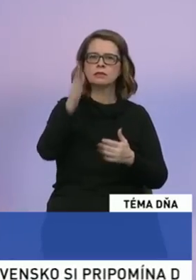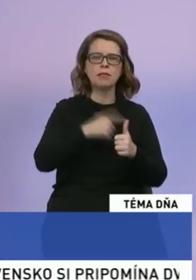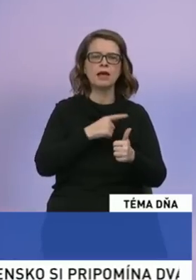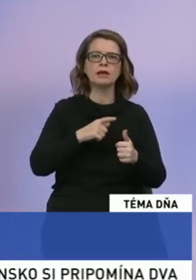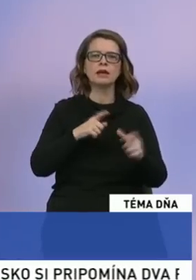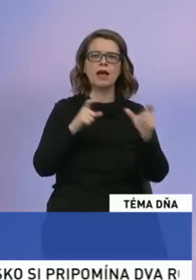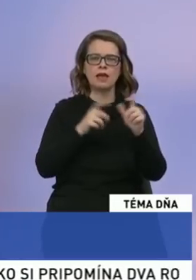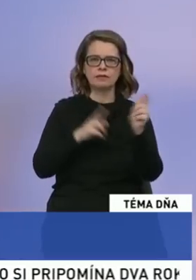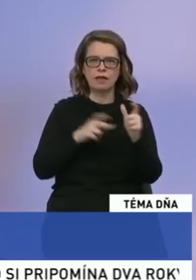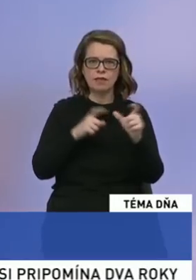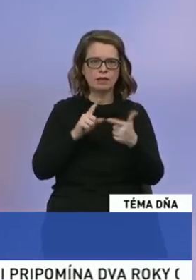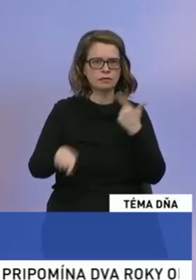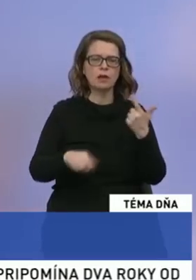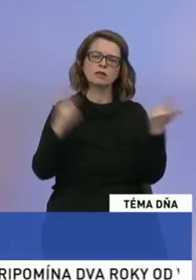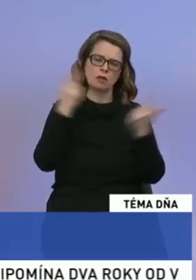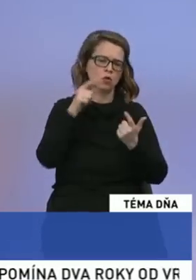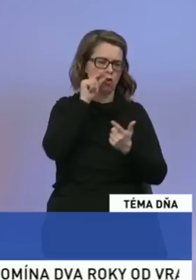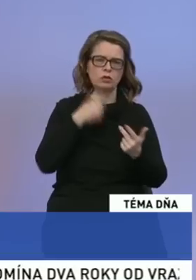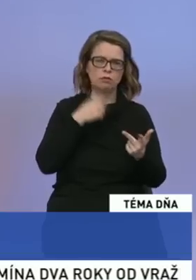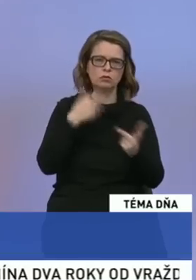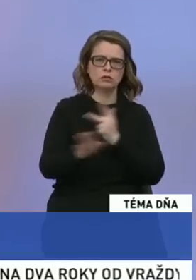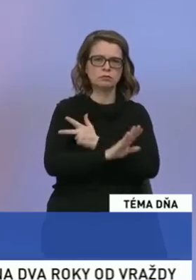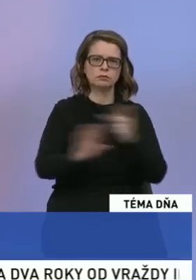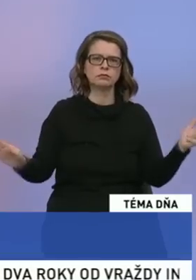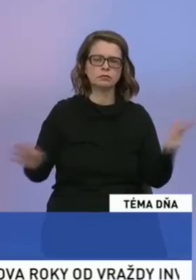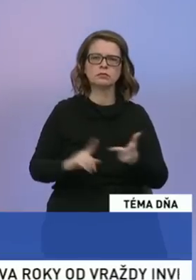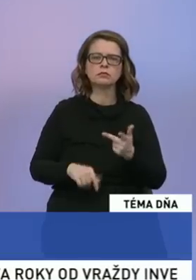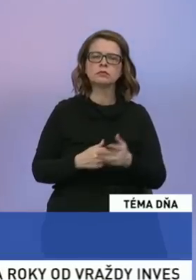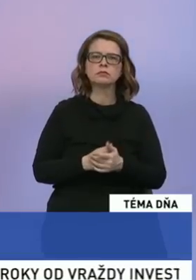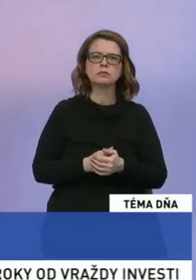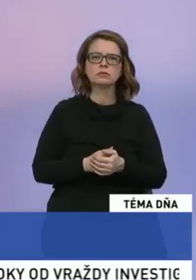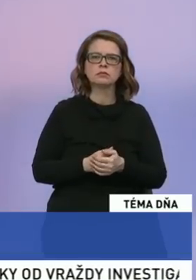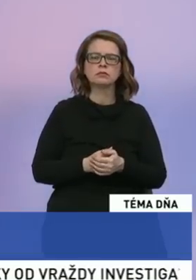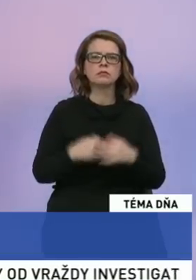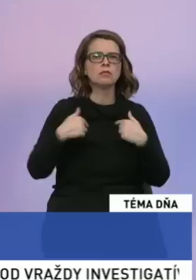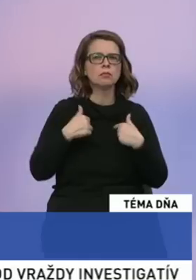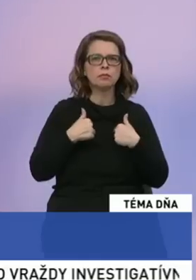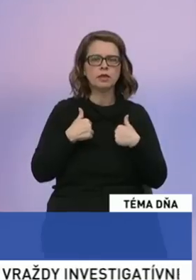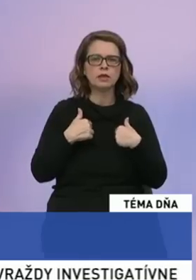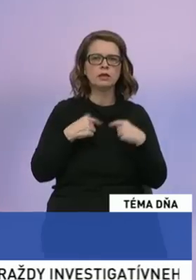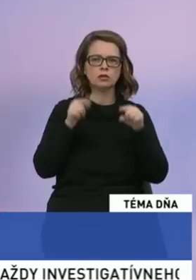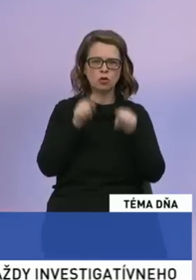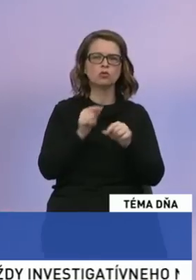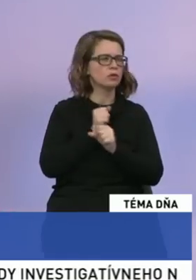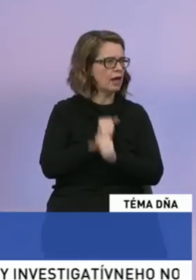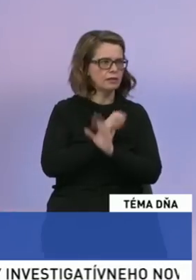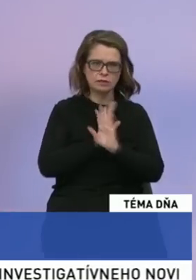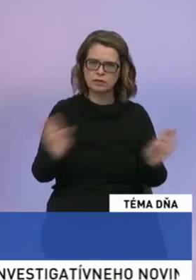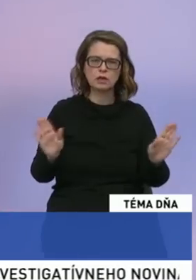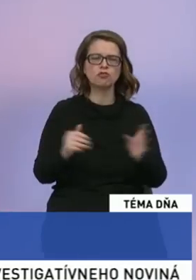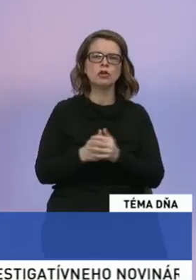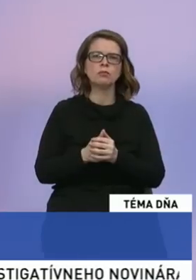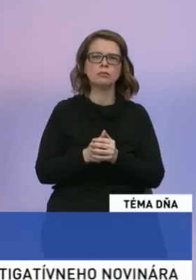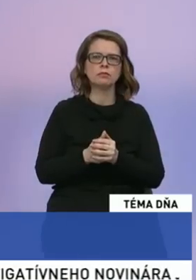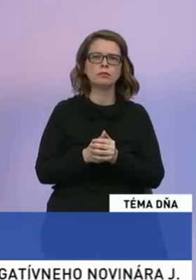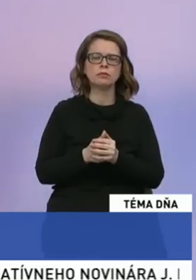SNS a samozrejme Kotlebovci, ľudová strana naše Slovensko. Takže my tohto sa držíme. To je v podstate